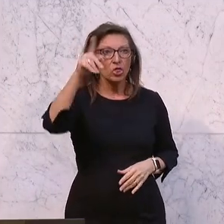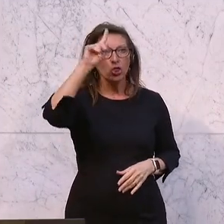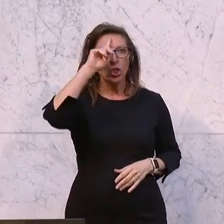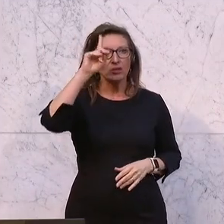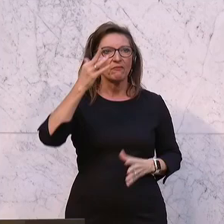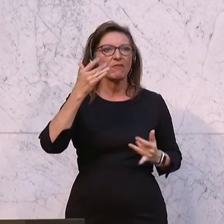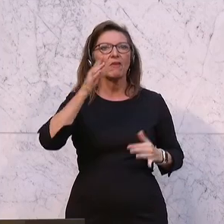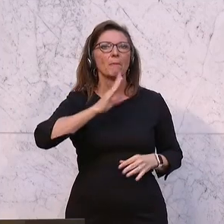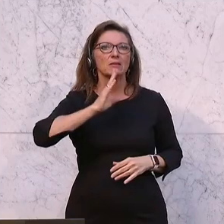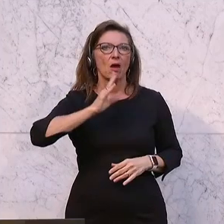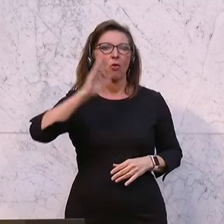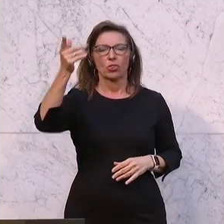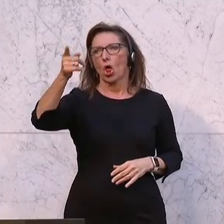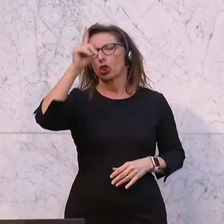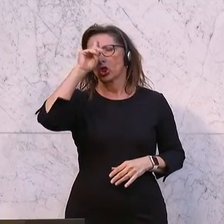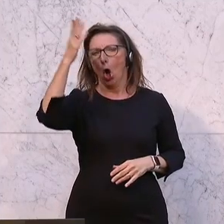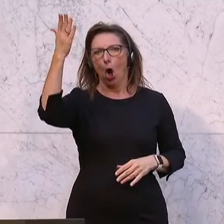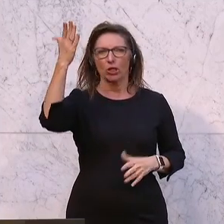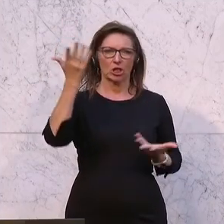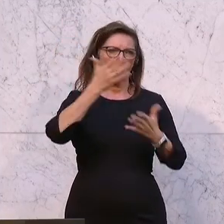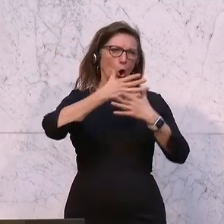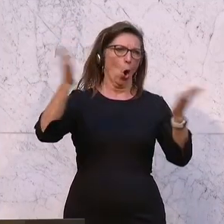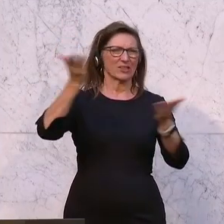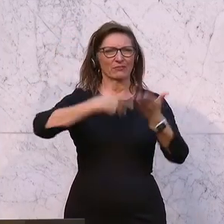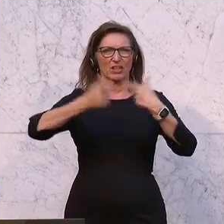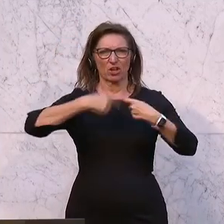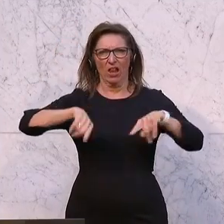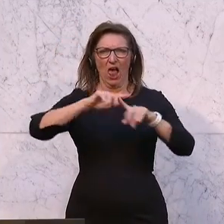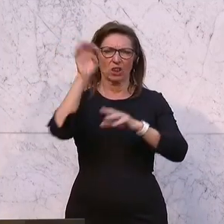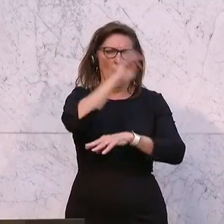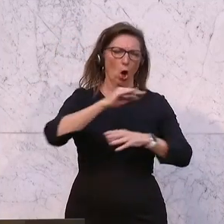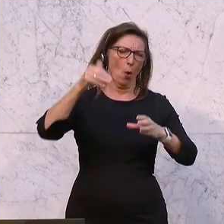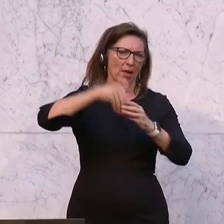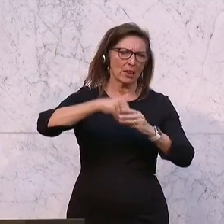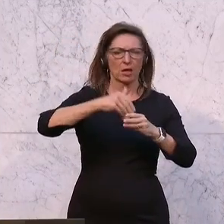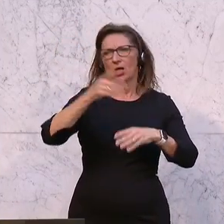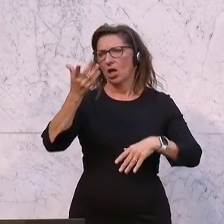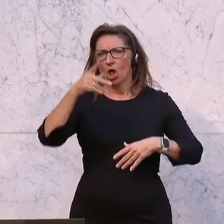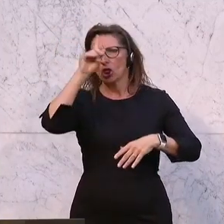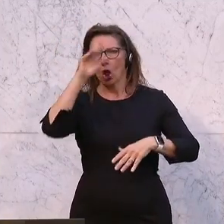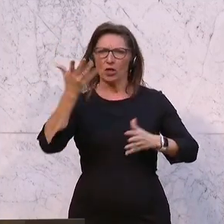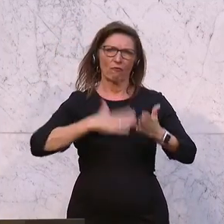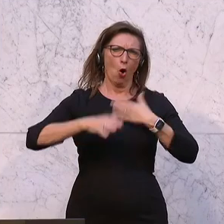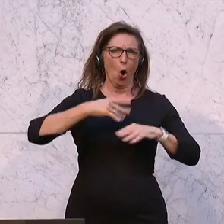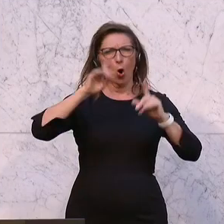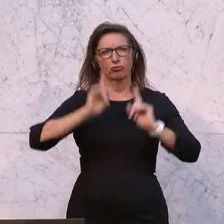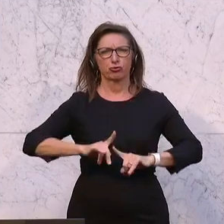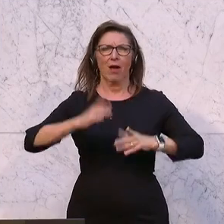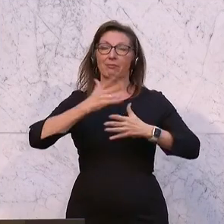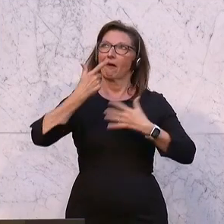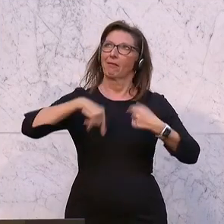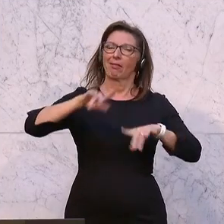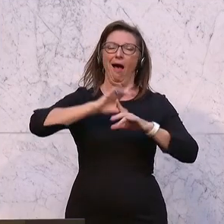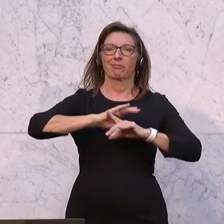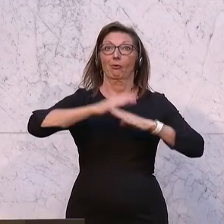Deutschland an. Jetzt ist Deutschland das Riesenwirtschaftsland in Europa, das Riesenland des Wohlstandes, so wird es ja seit Jahrzehnten beschrieben.